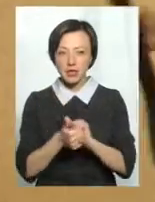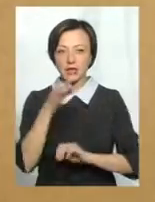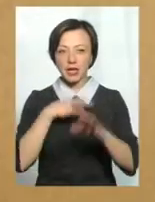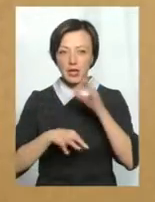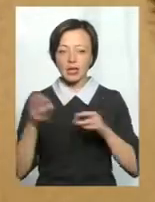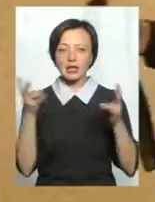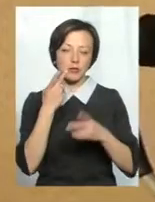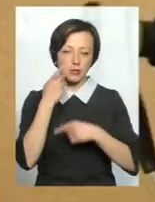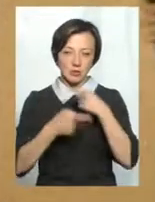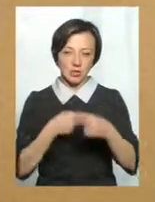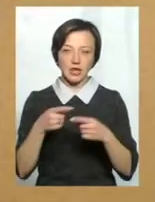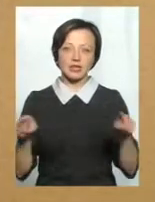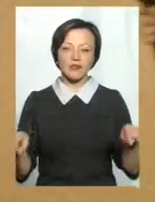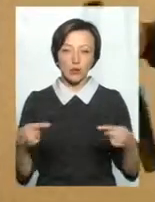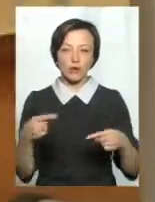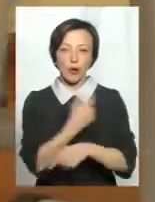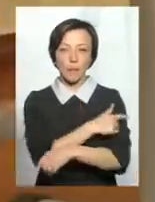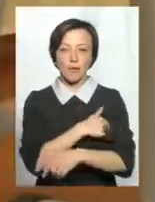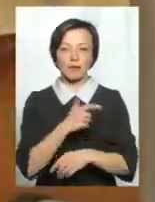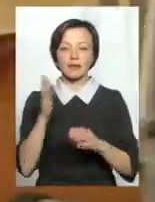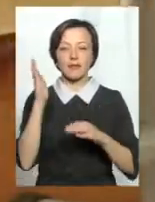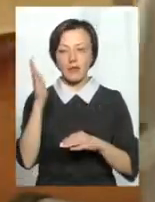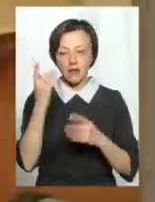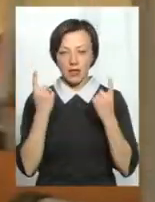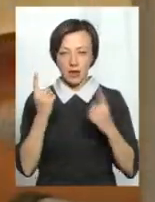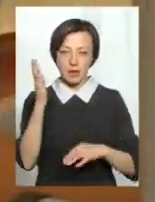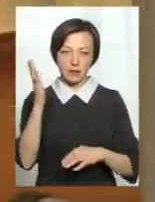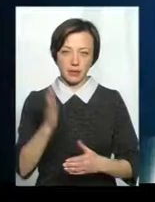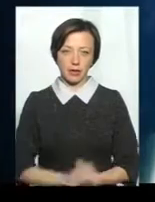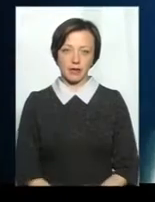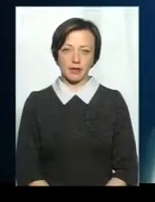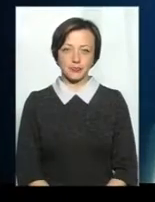завжди. І за відновною медициною велика перспектива.